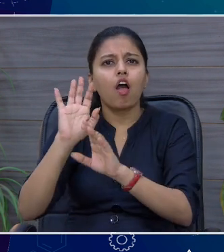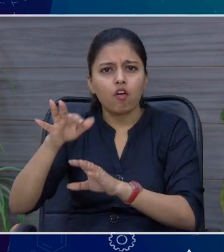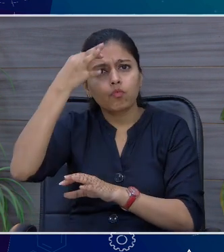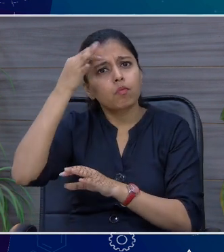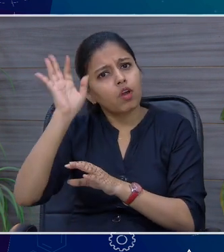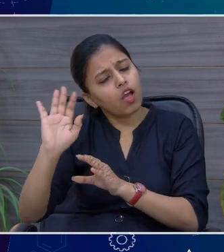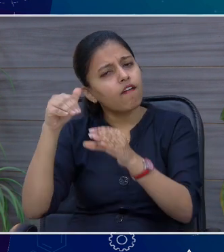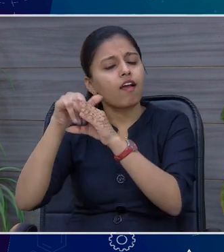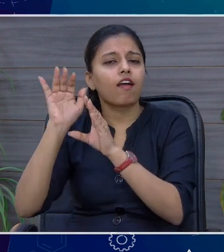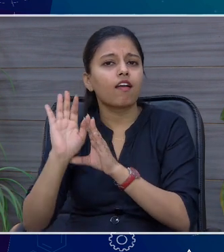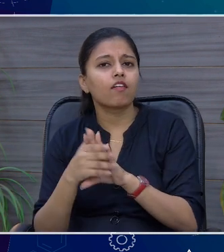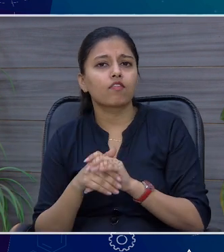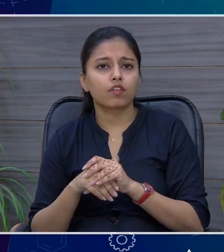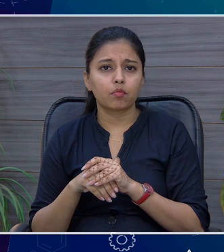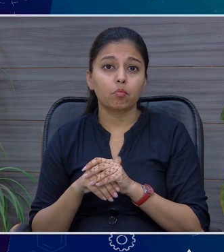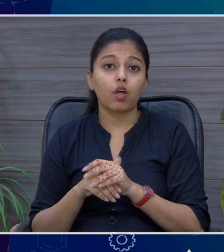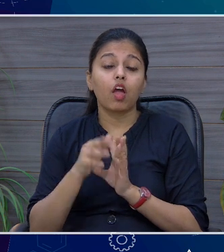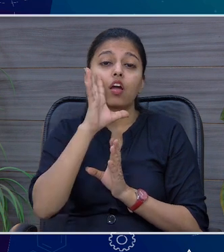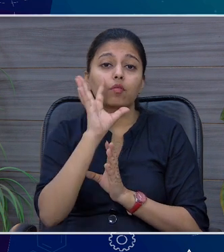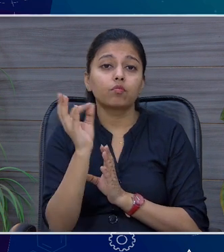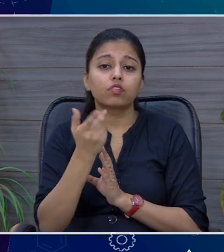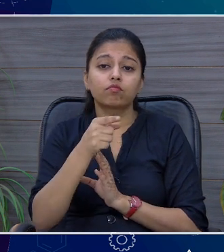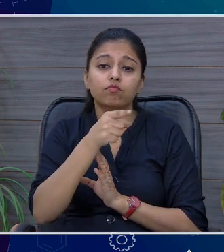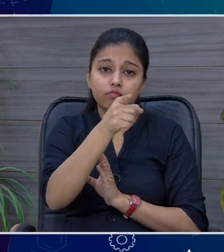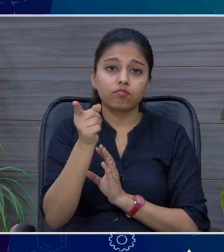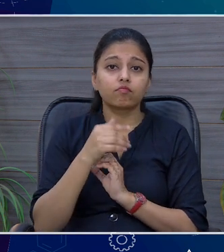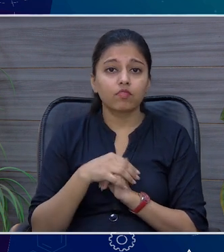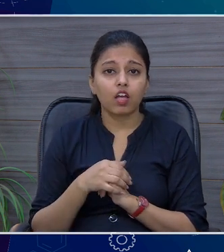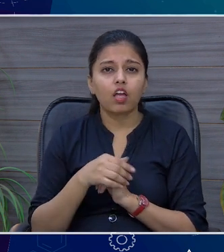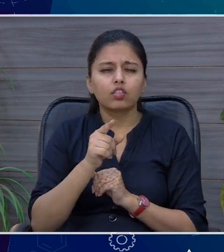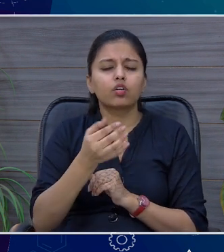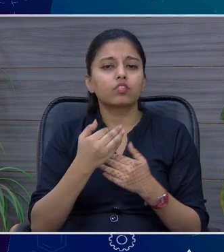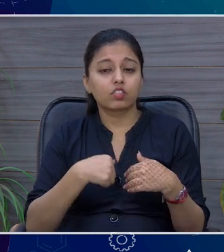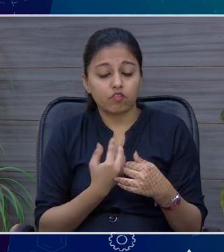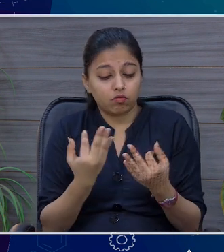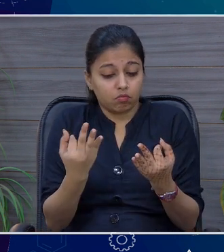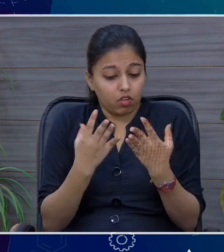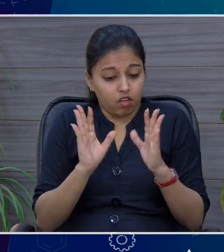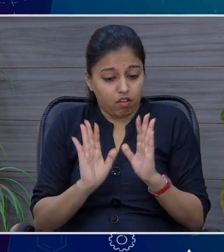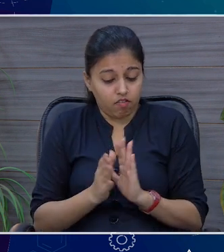स्बस्क्रा आपके पास यह रहता है इस रहता अदवांटेज है की थे स्बस्क्राइशिक्सिक्स